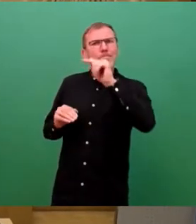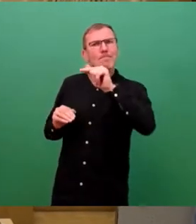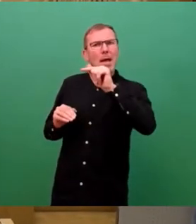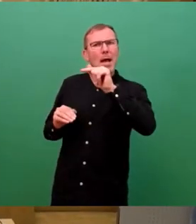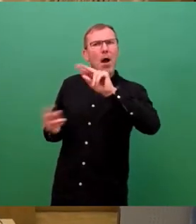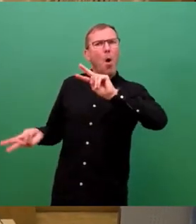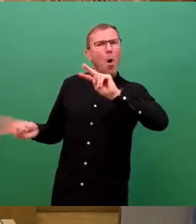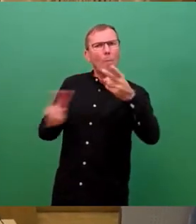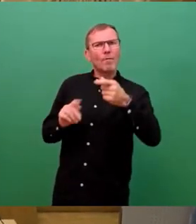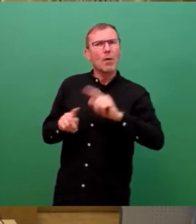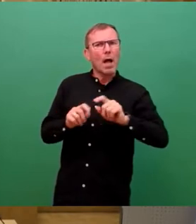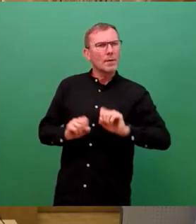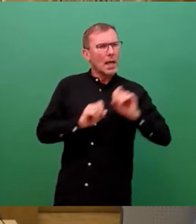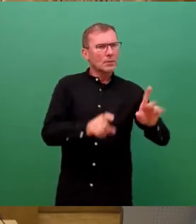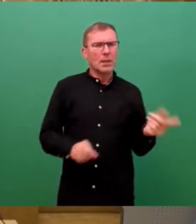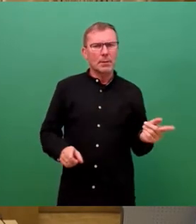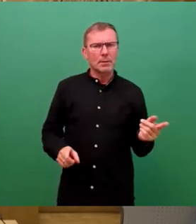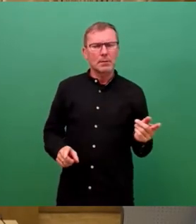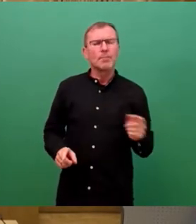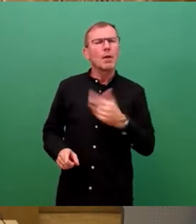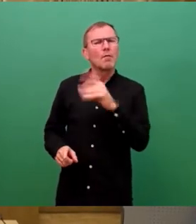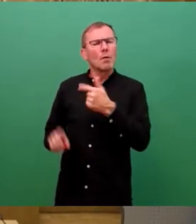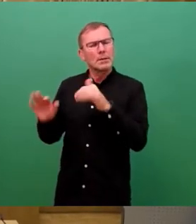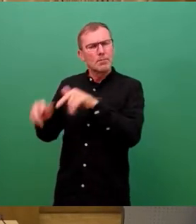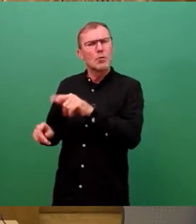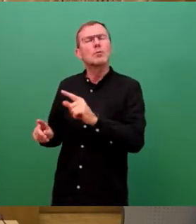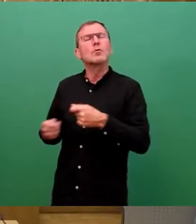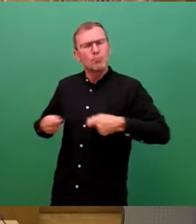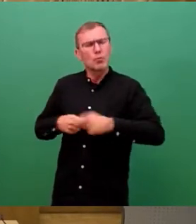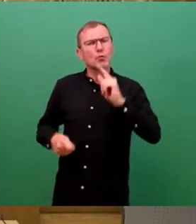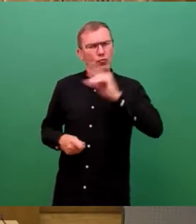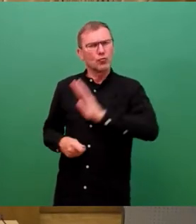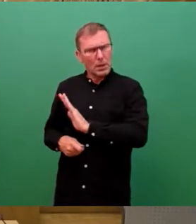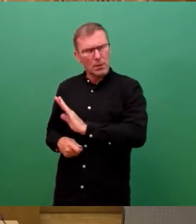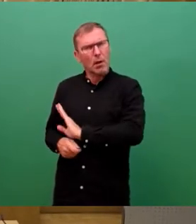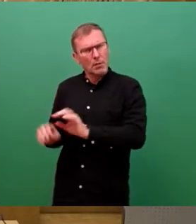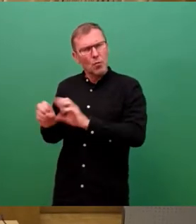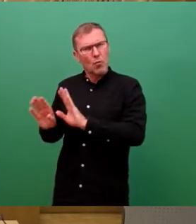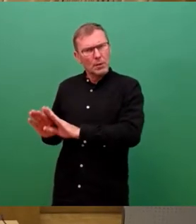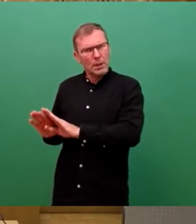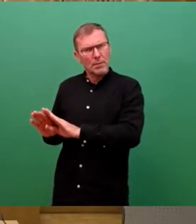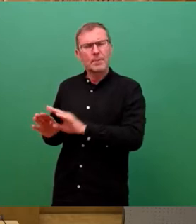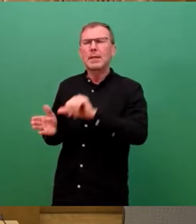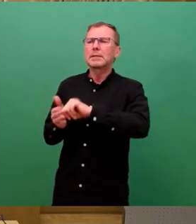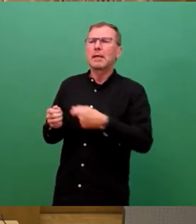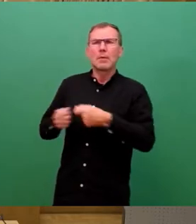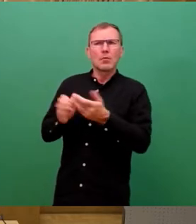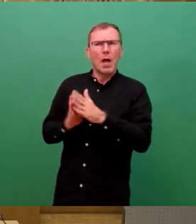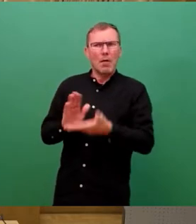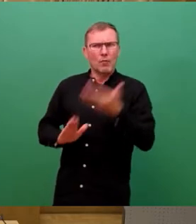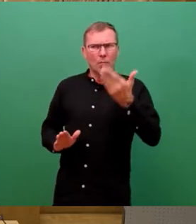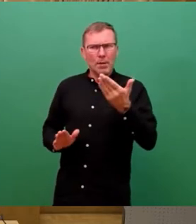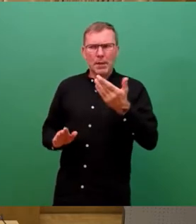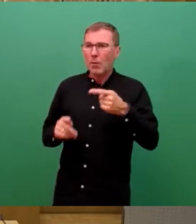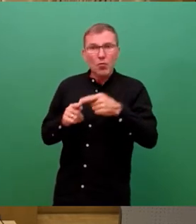der Tat durch den Beschluss dieses Stadtrates umgebildet wurden bzw. wo die Zweckbindung aufgehoben wurde, dass eben